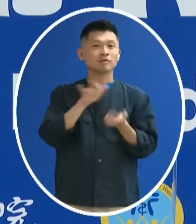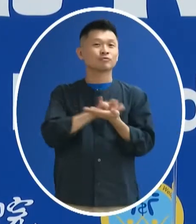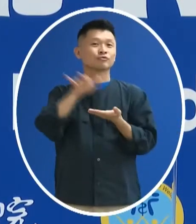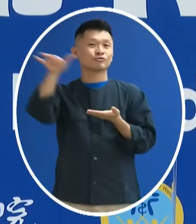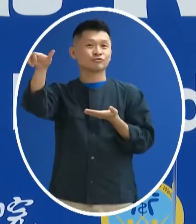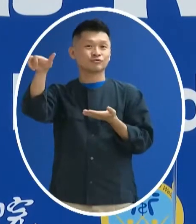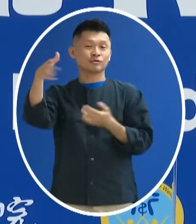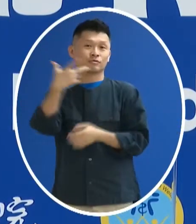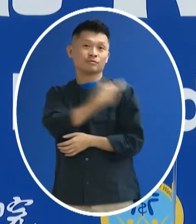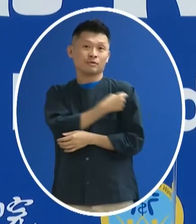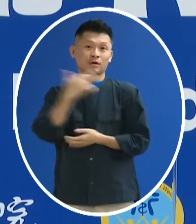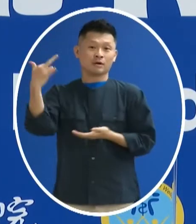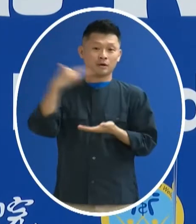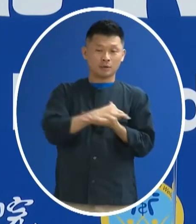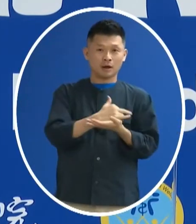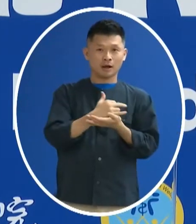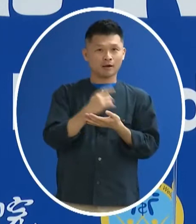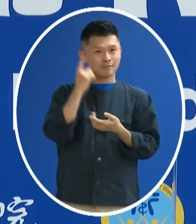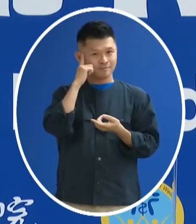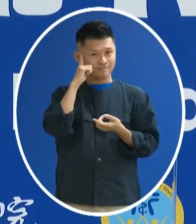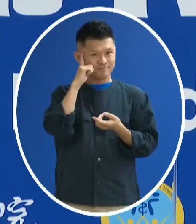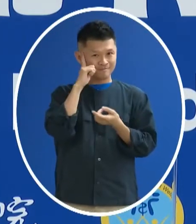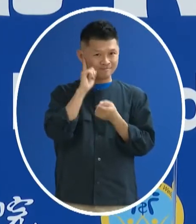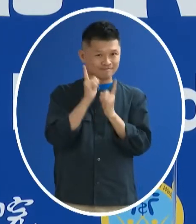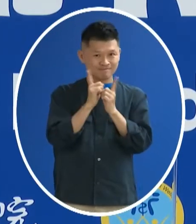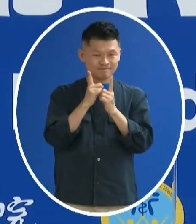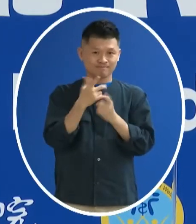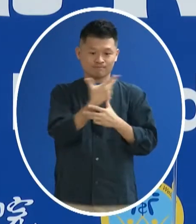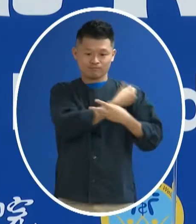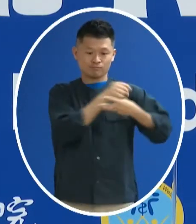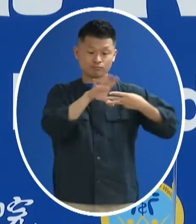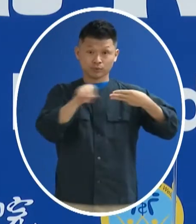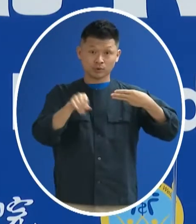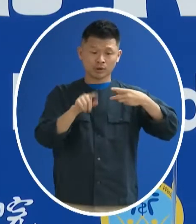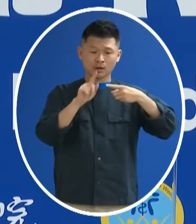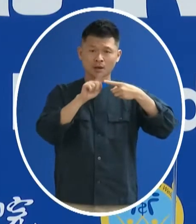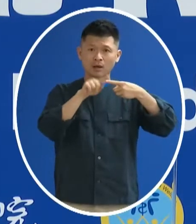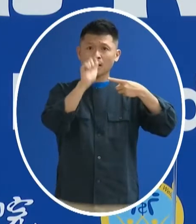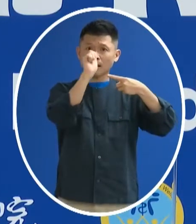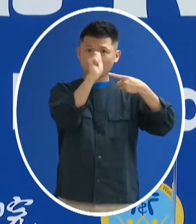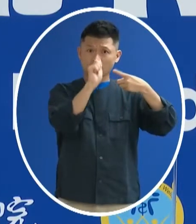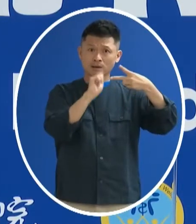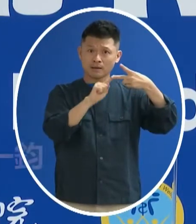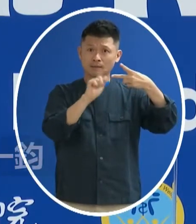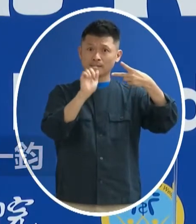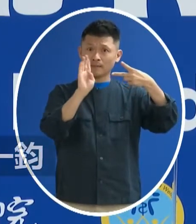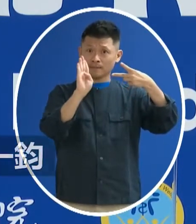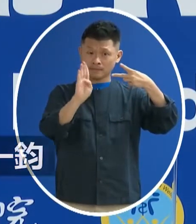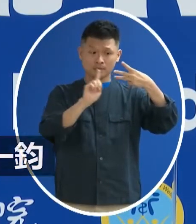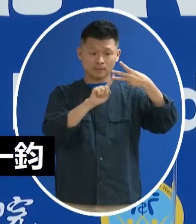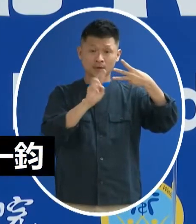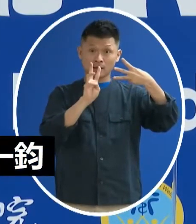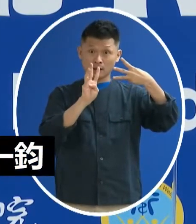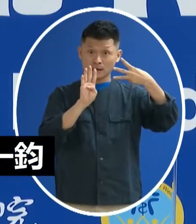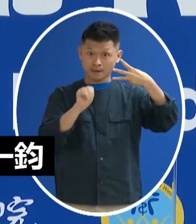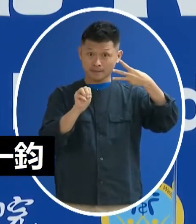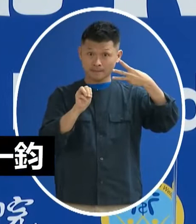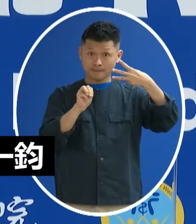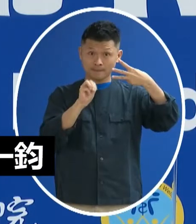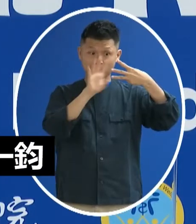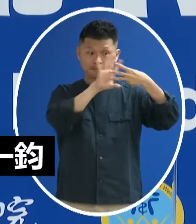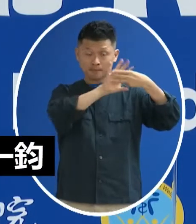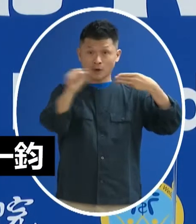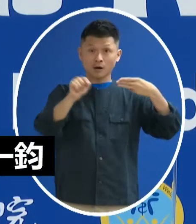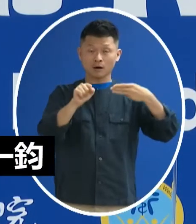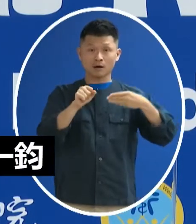回來 然後又又設法再混打到那我們並沒有看到說有A加B加M這樣的一個效果有更好 或者是